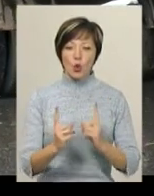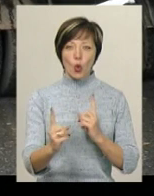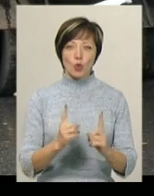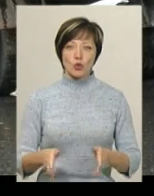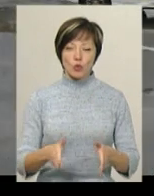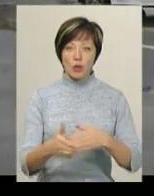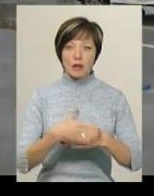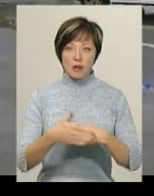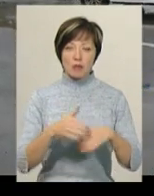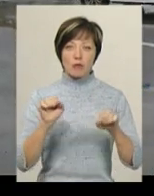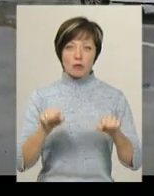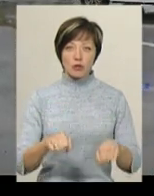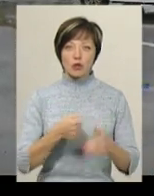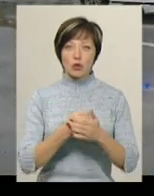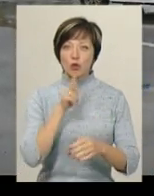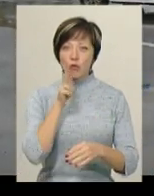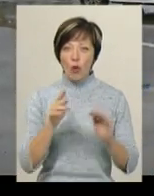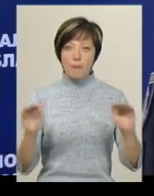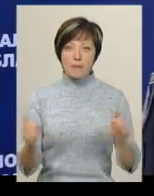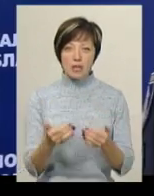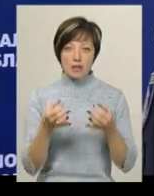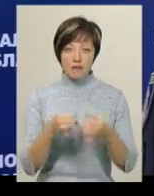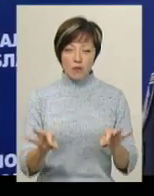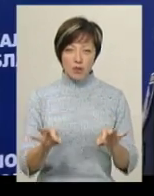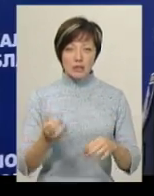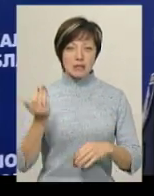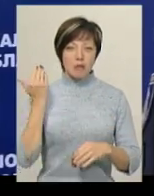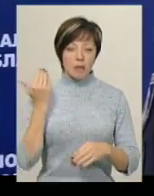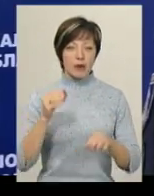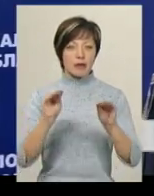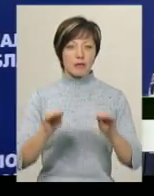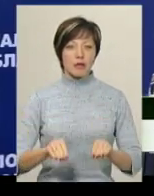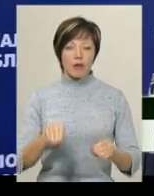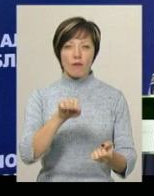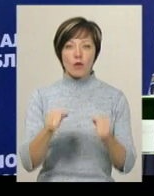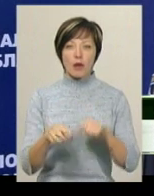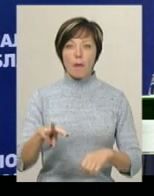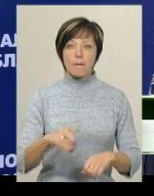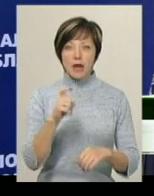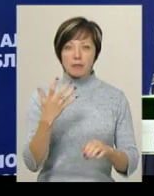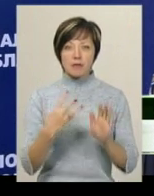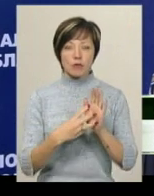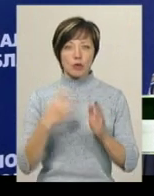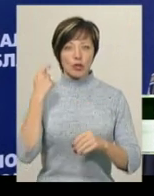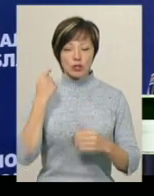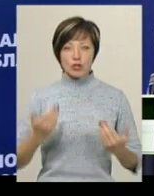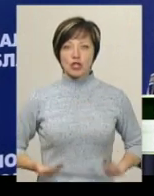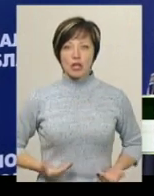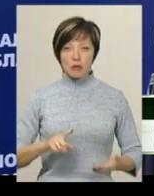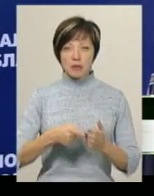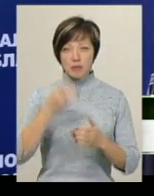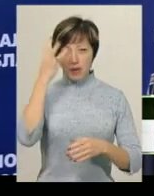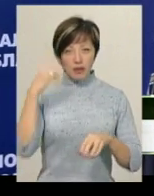Санкція статті передбачає покарання до трьох років обмеження волі. За попередніми даними, водій МАЗа, 58-річний житель Хмельницького,